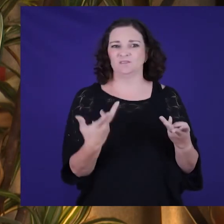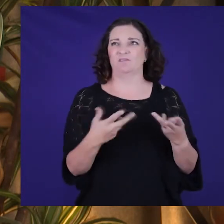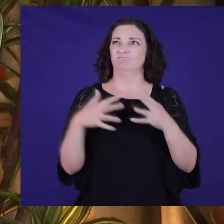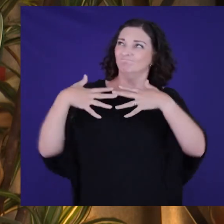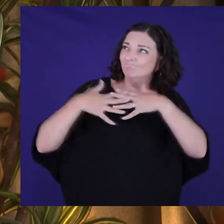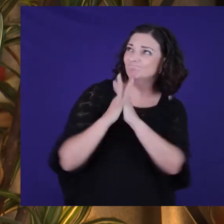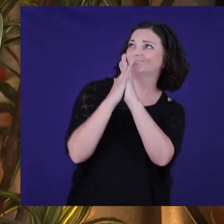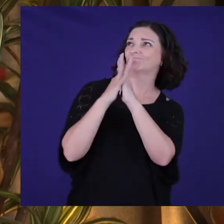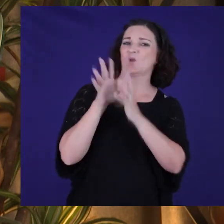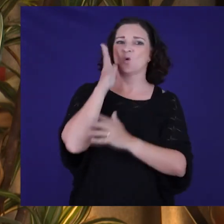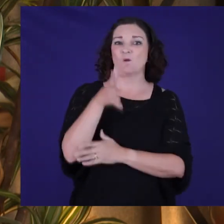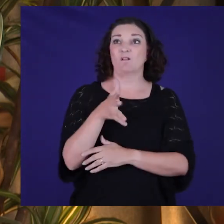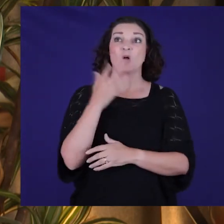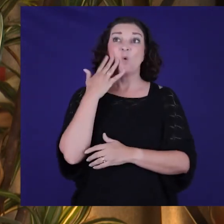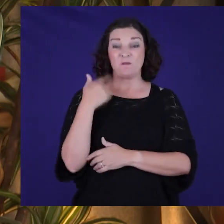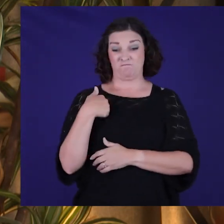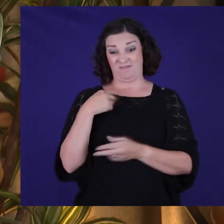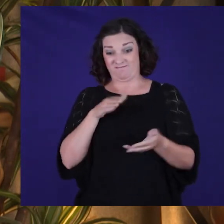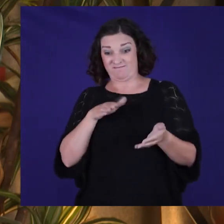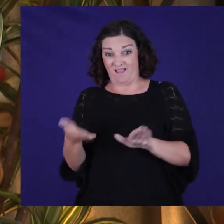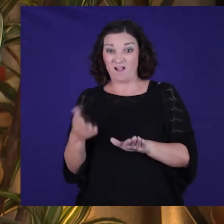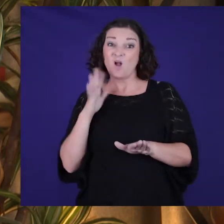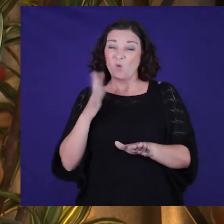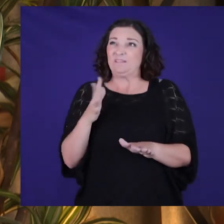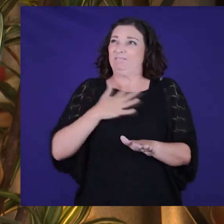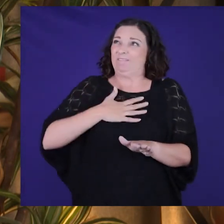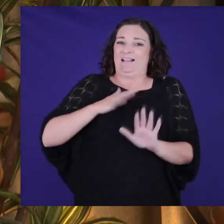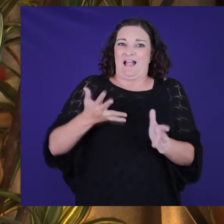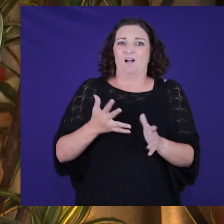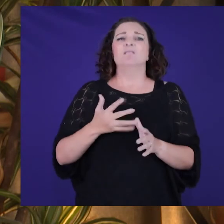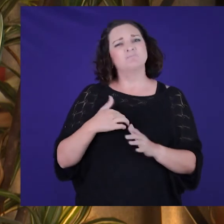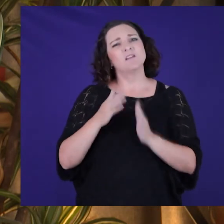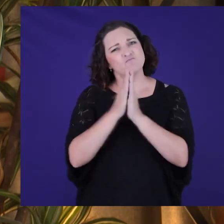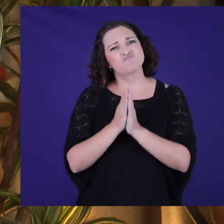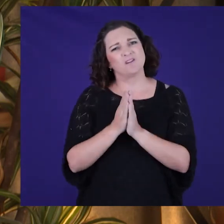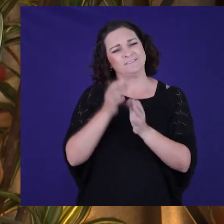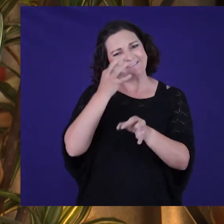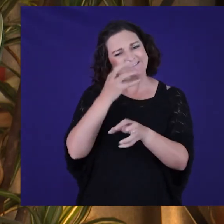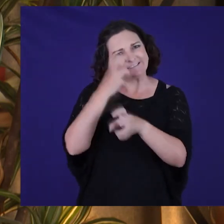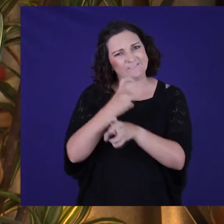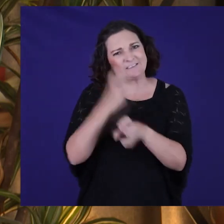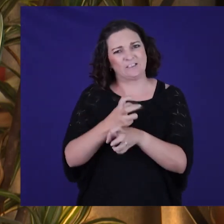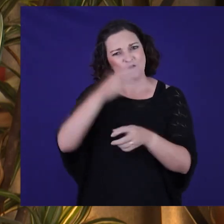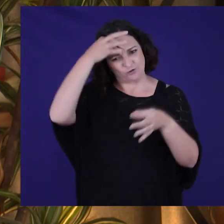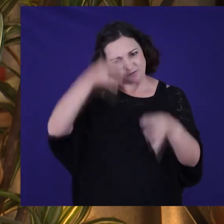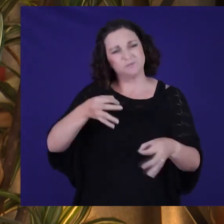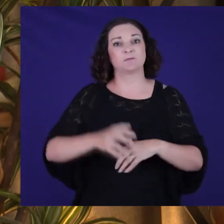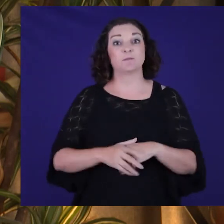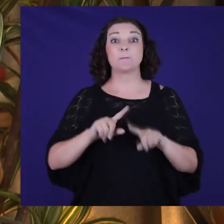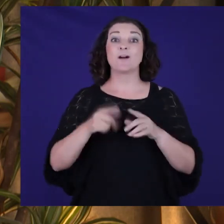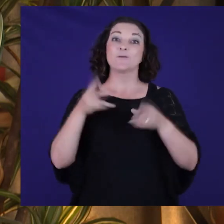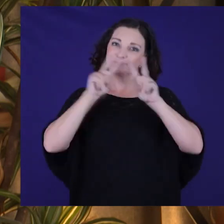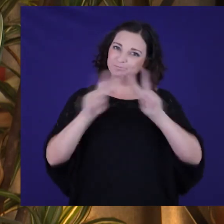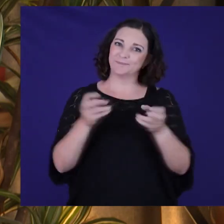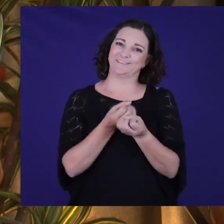ek oor hierdie besluit voel wanneer ek op my sterfbed lewe? Ek bid vir jou vir hierdie moeilike besluit. Mag die heren vir jou vrede gee wat verstand te